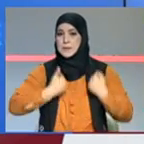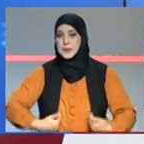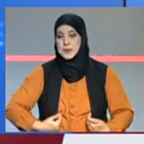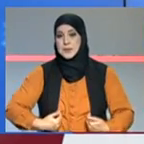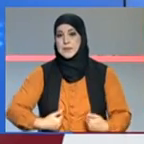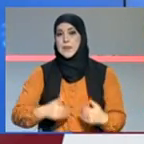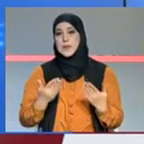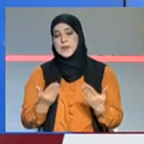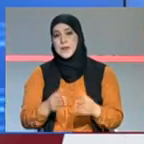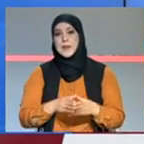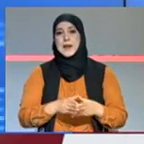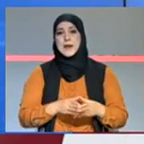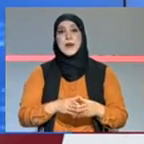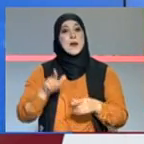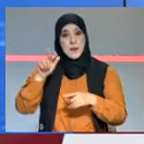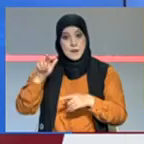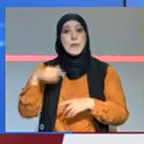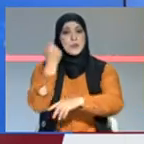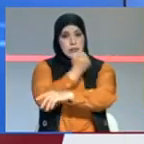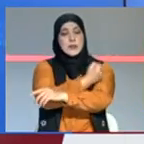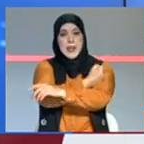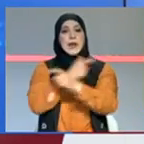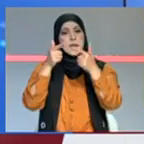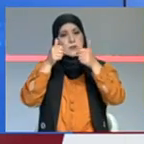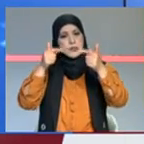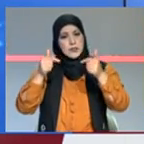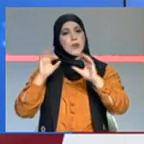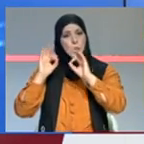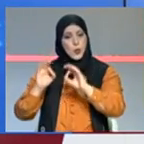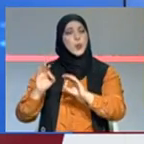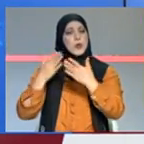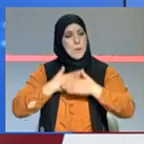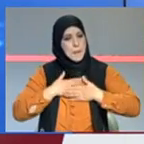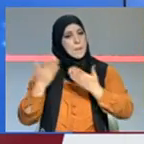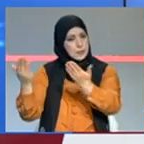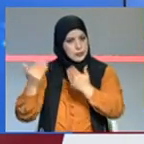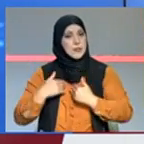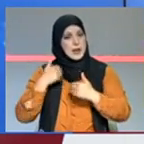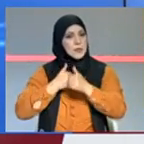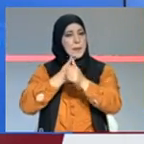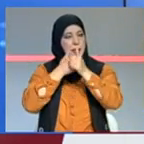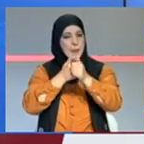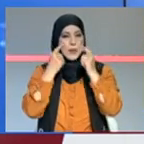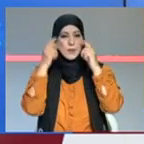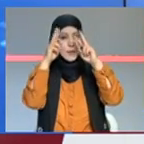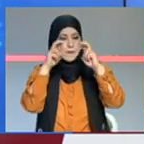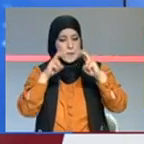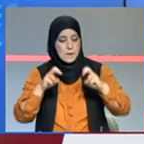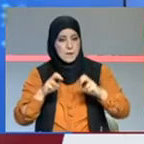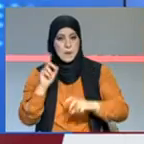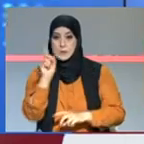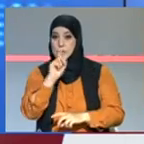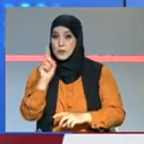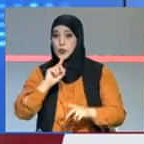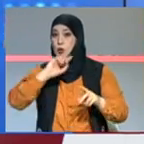ثم معناها التلقيح اخرى اللي مرحبا بهم هم متواجدة وحنا بيدنا نتبعه فهم لكن مشكلهم فهم